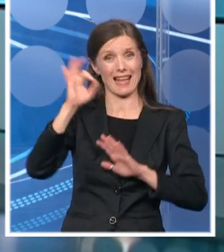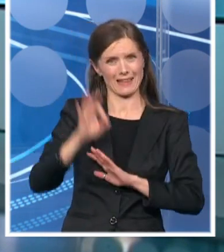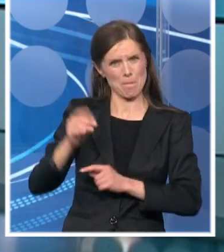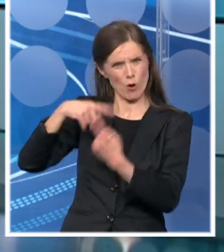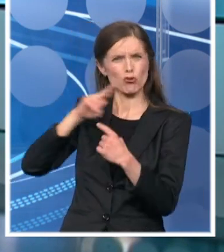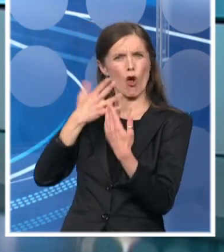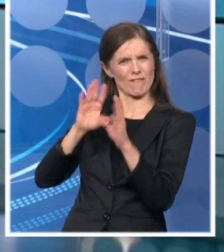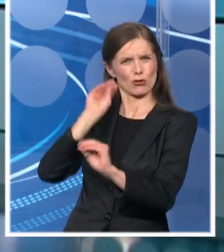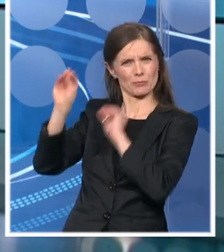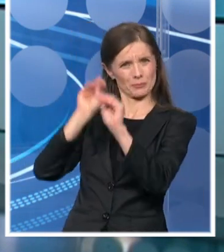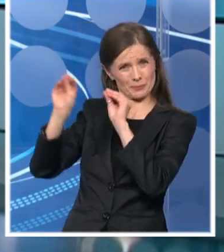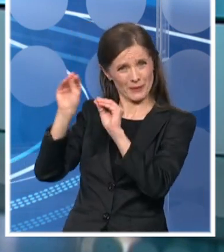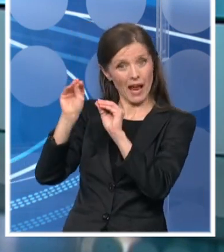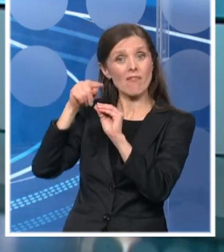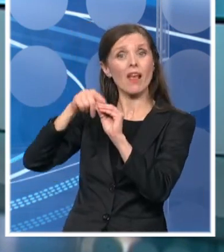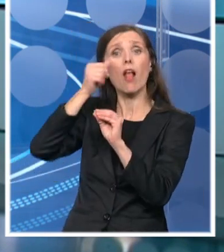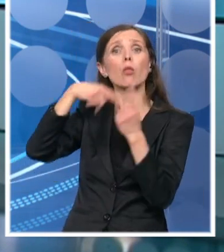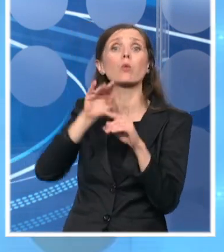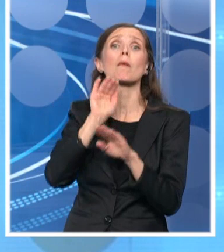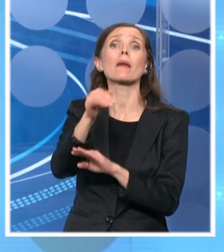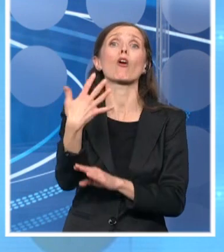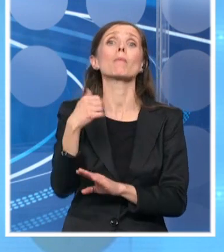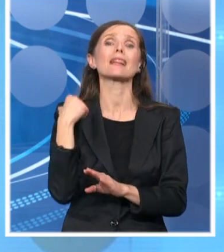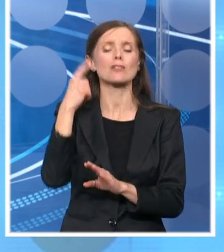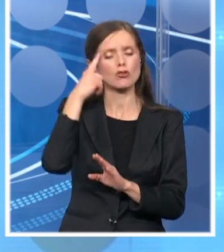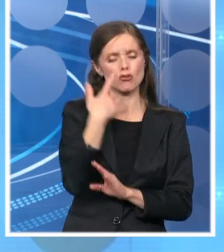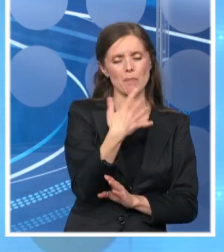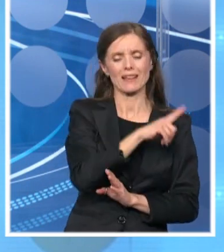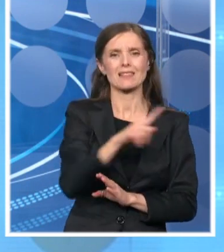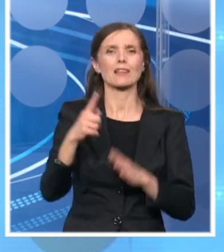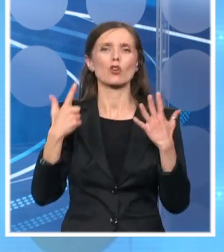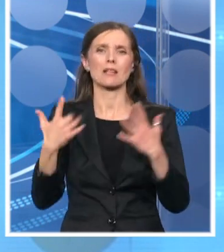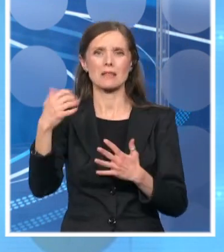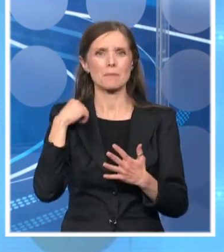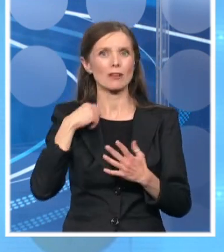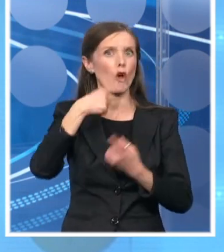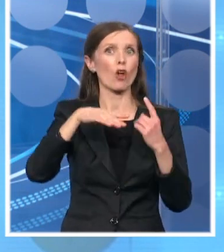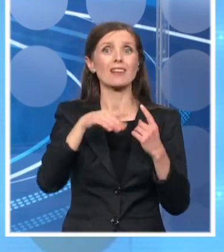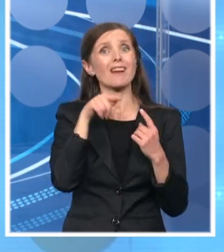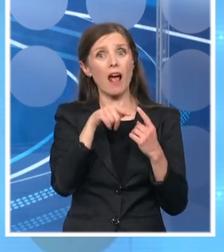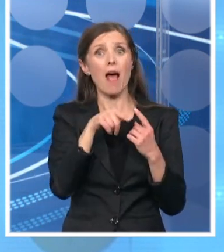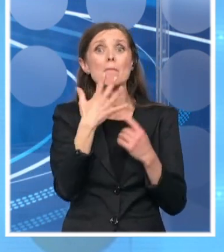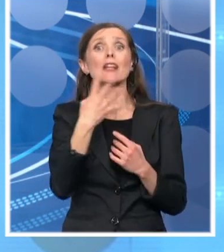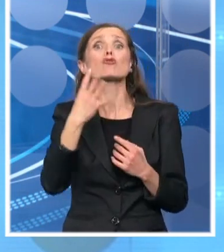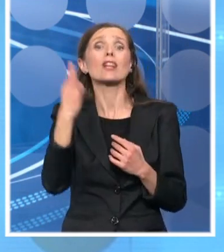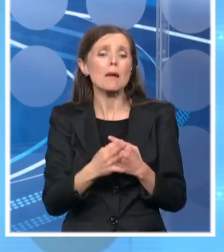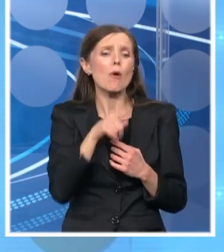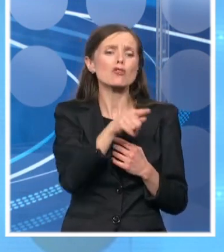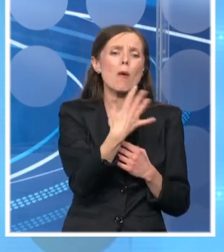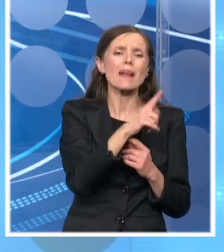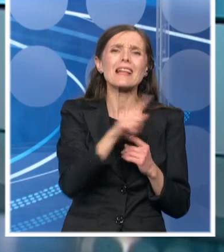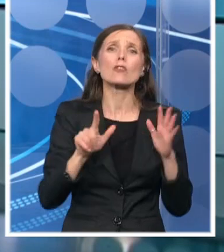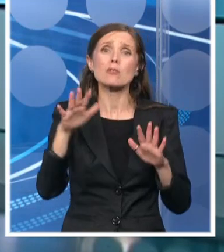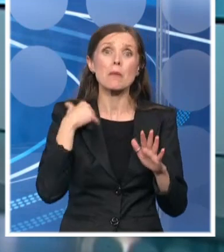su to ljudi stariji od 50 godina. Dakle, između 50 i 75 godina imamo 54% prijavljenih.